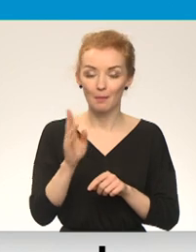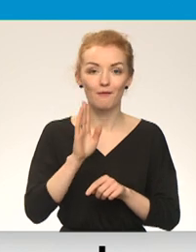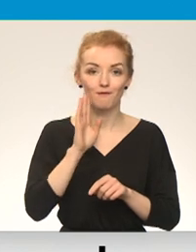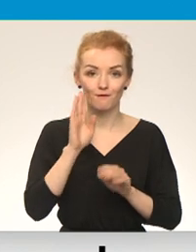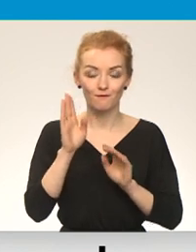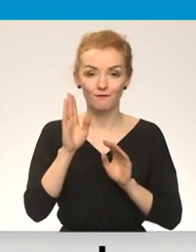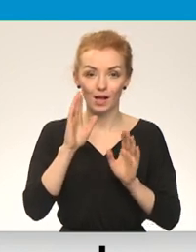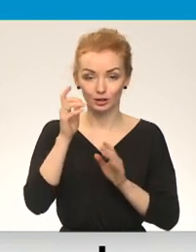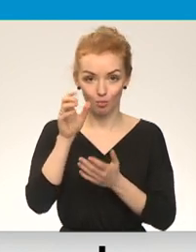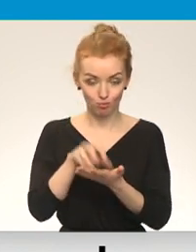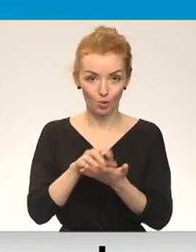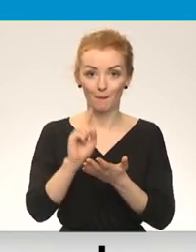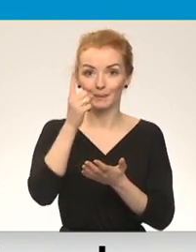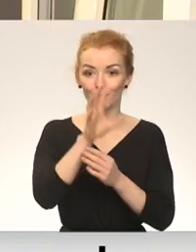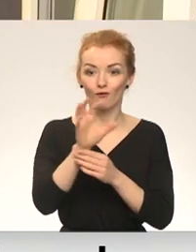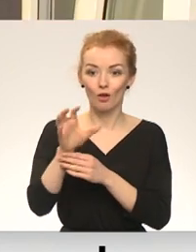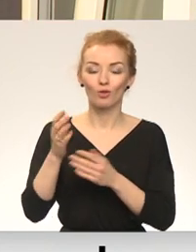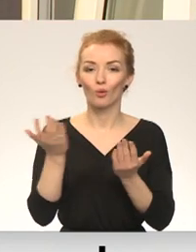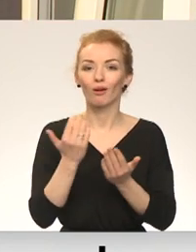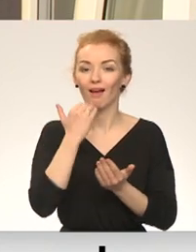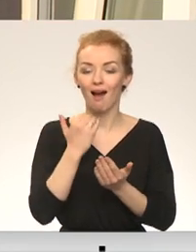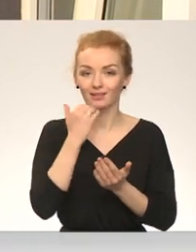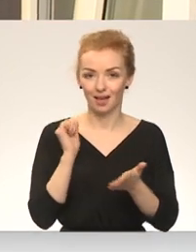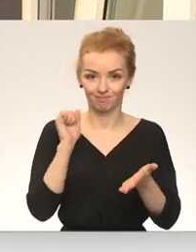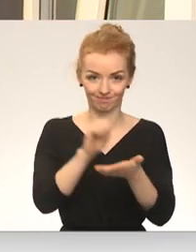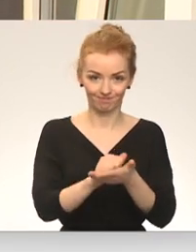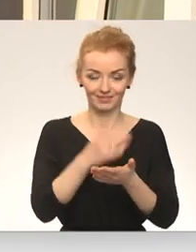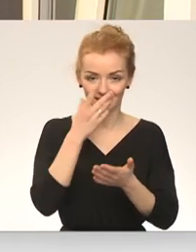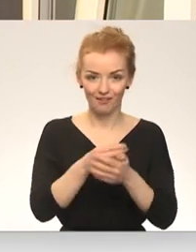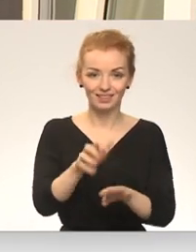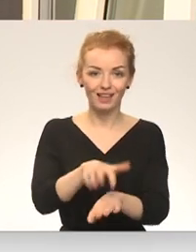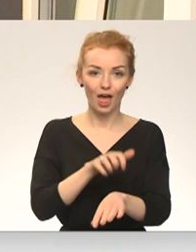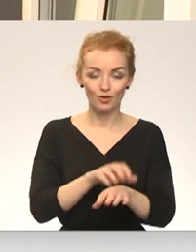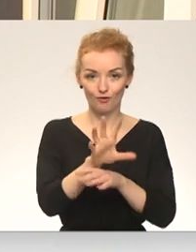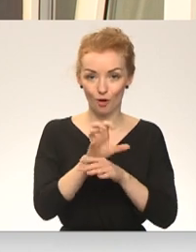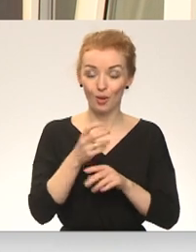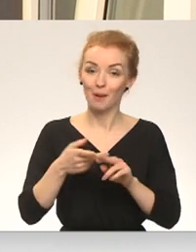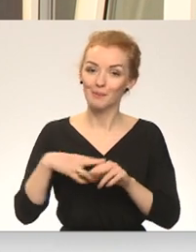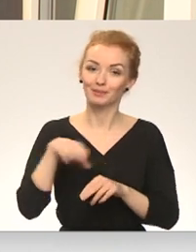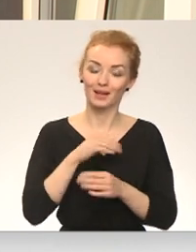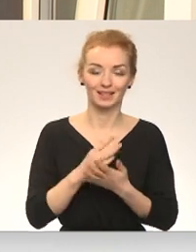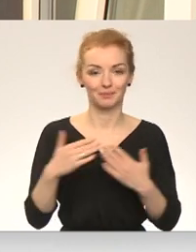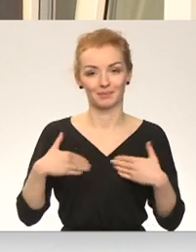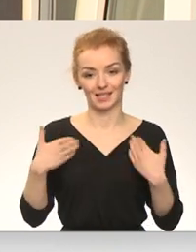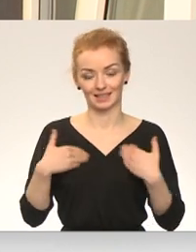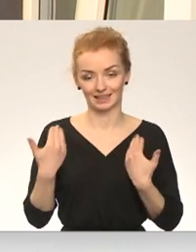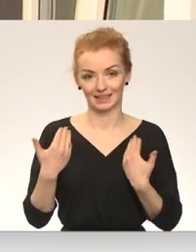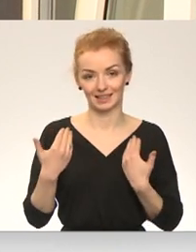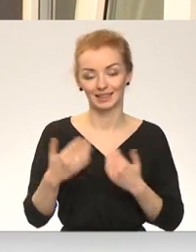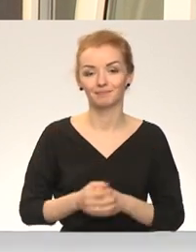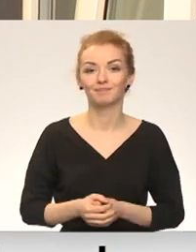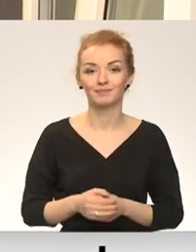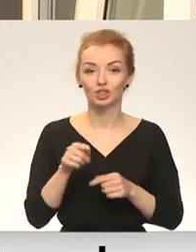redzējām jau pirmās bildītes no klasēm, kas šodien ir publicējušas savas zeķu fotogrāfijas. Esam ļoti priecīgi, arī tas materiāls ir kādam